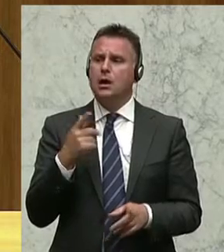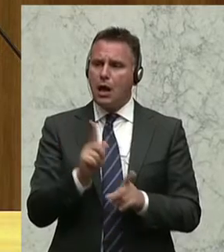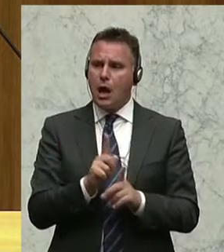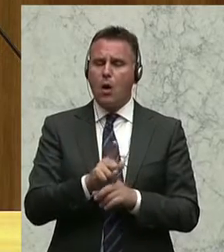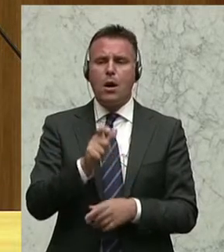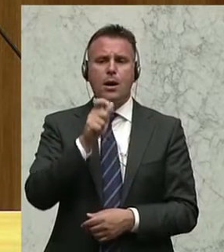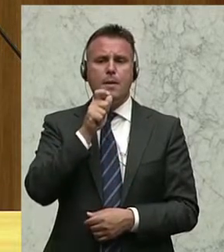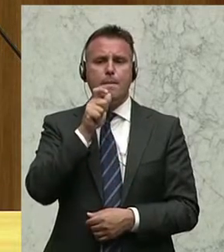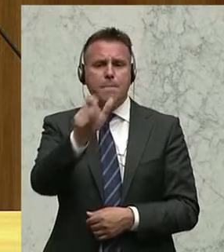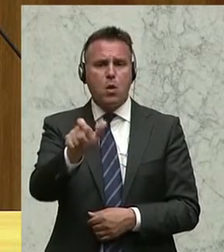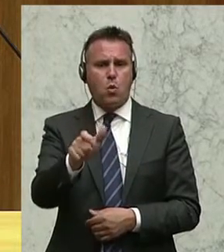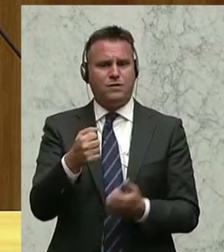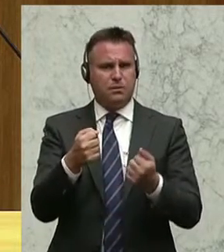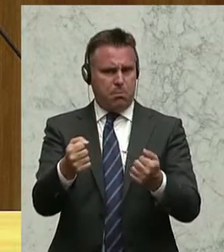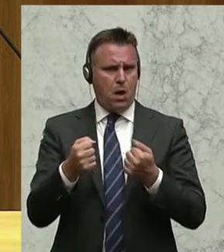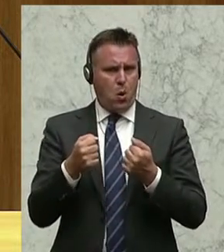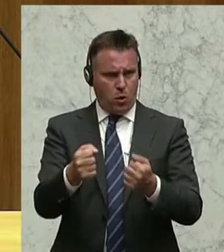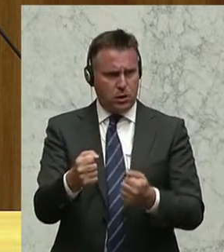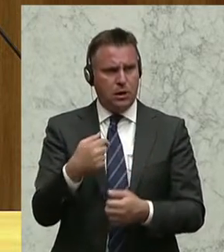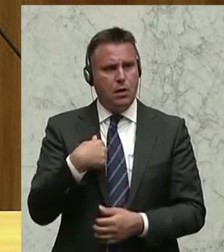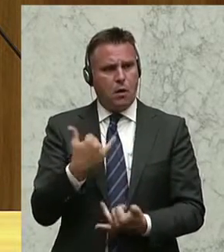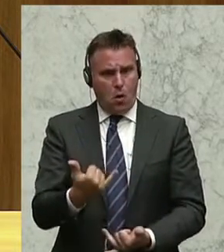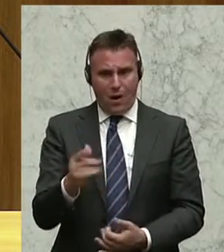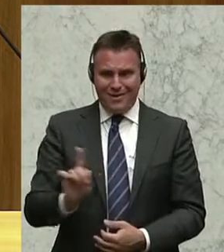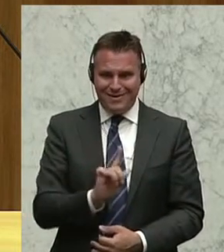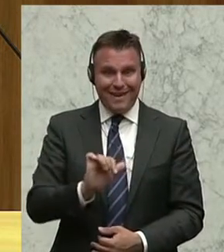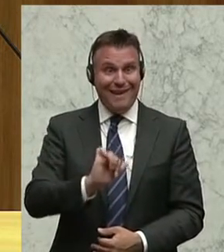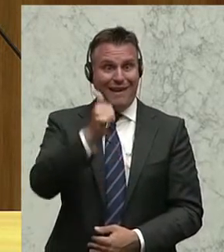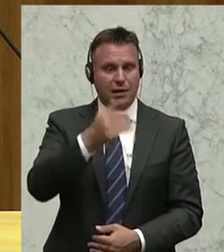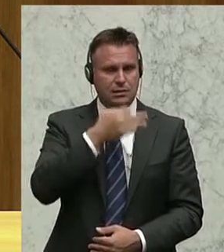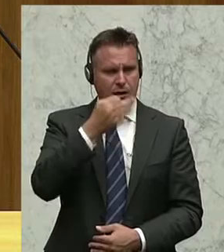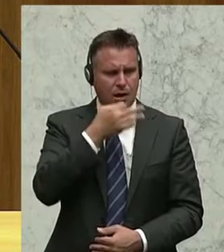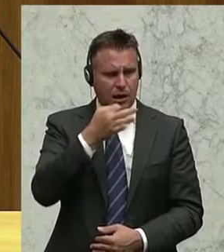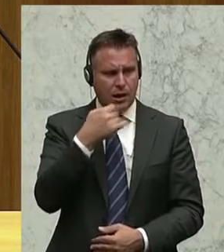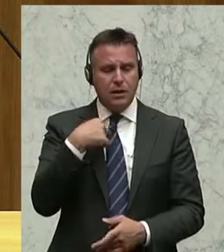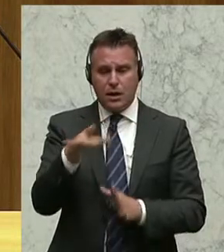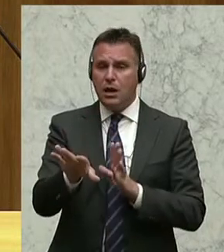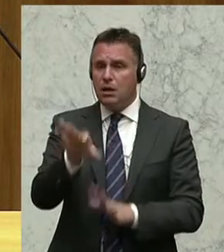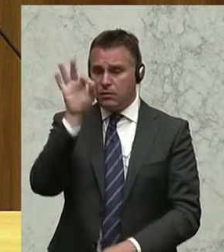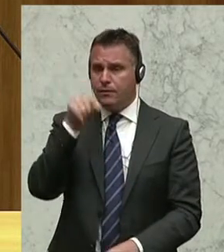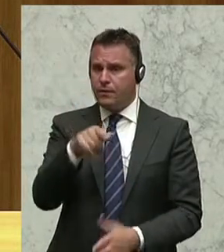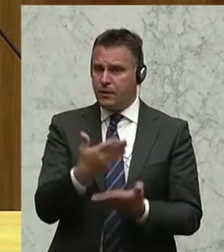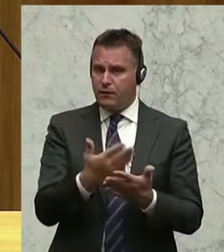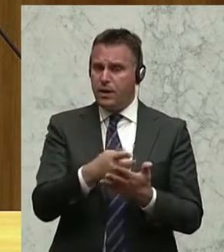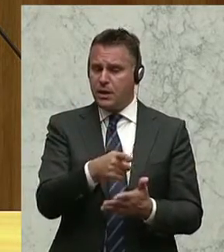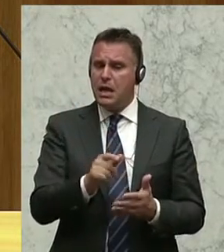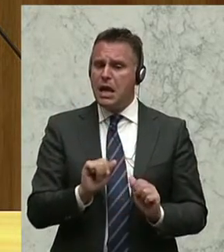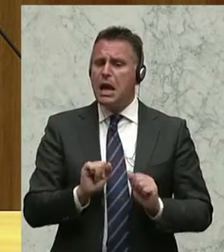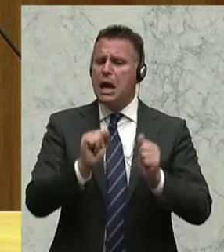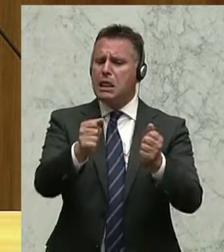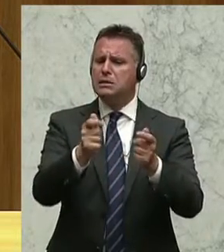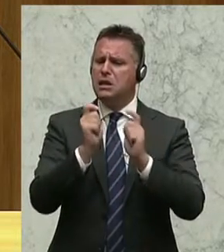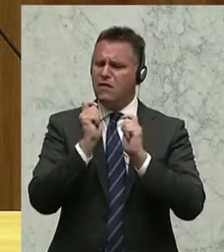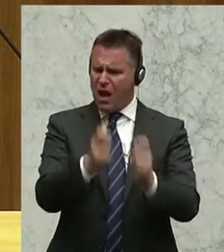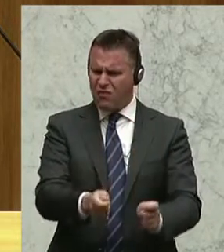den Berufspilotenschein. Ich habe mir heute für eine Erstlingsrede dieses Thema ausgewählt, diesen Initiativantrag, weil ich geglaubt habe,